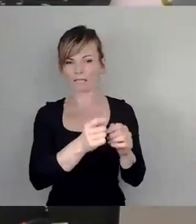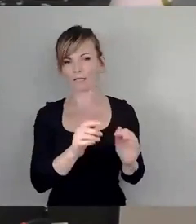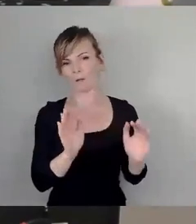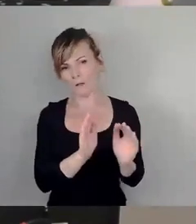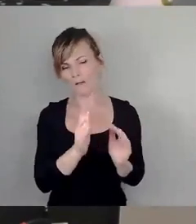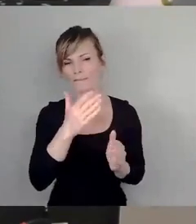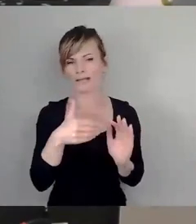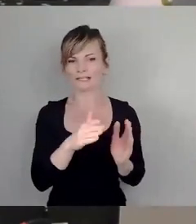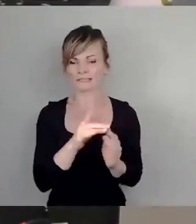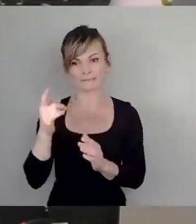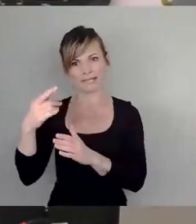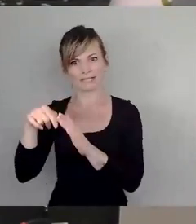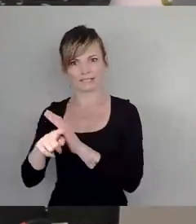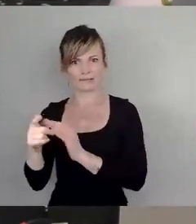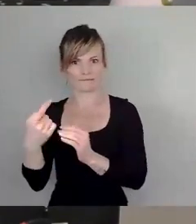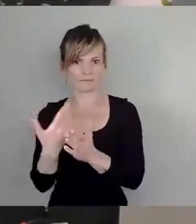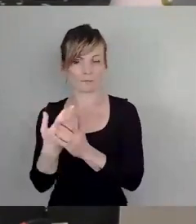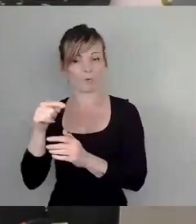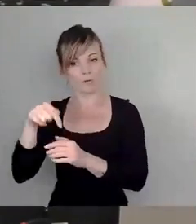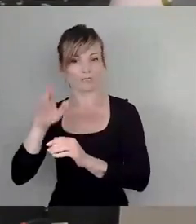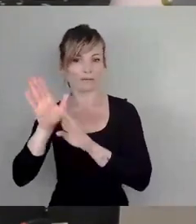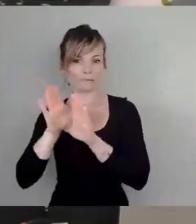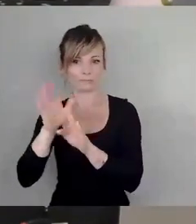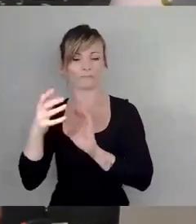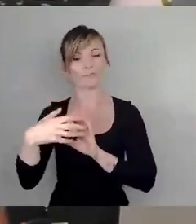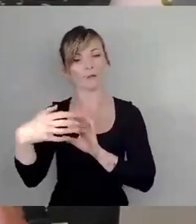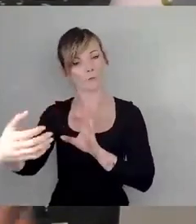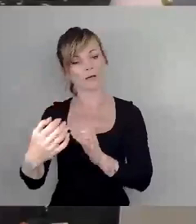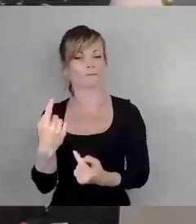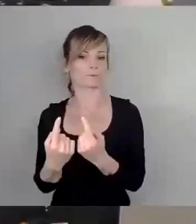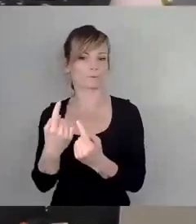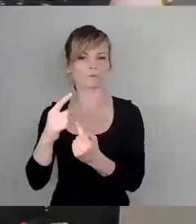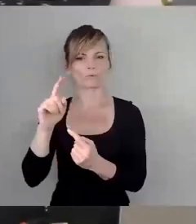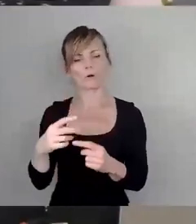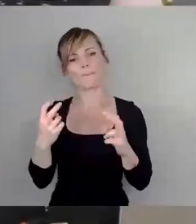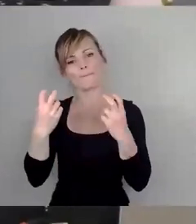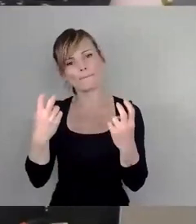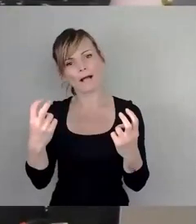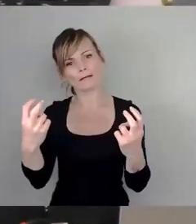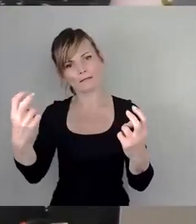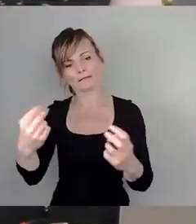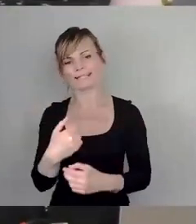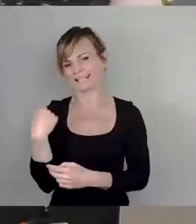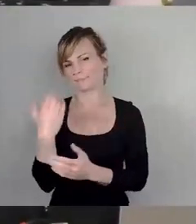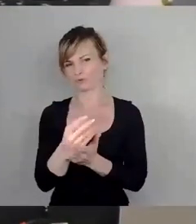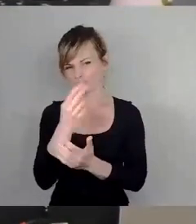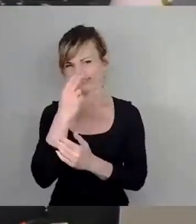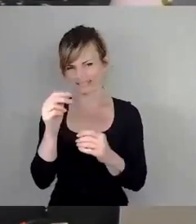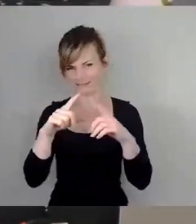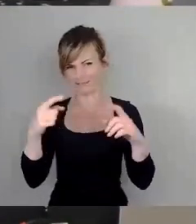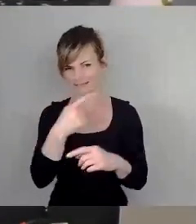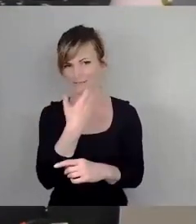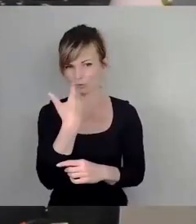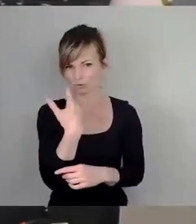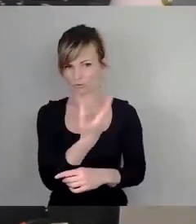der Prüfung einer dauerhaften Begrünung auch andere Verschattungsmöglichkeiten und Bänke, so wie wir das jetzt hier auf dem Bild gesehen haben, wünscht und temporäre